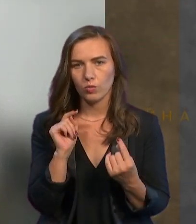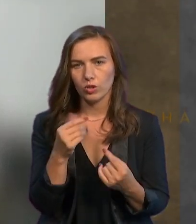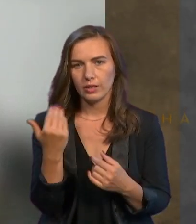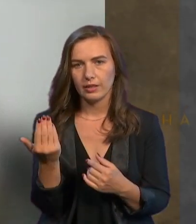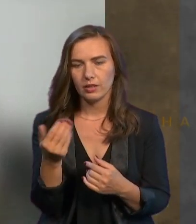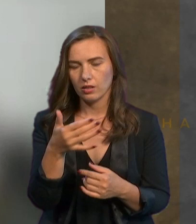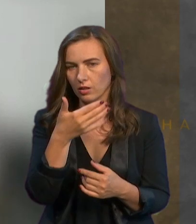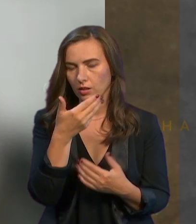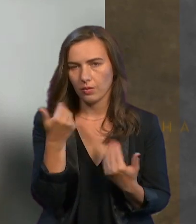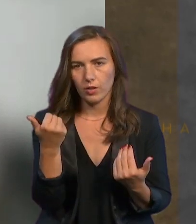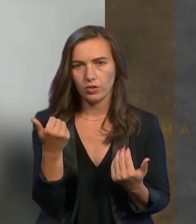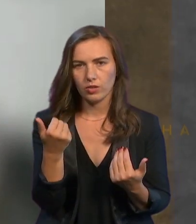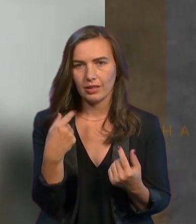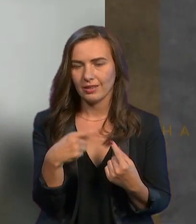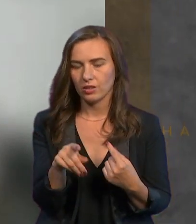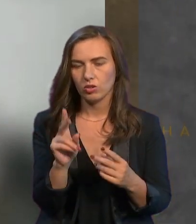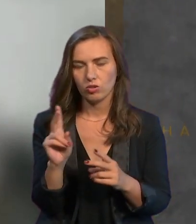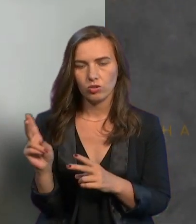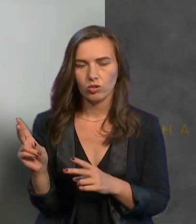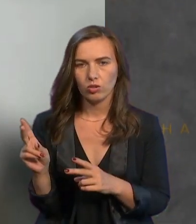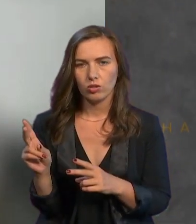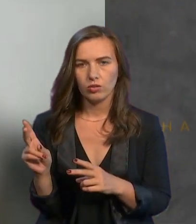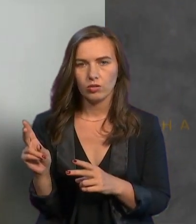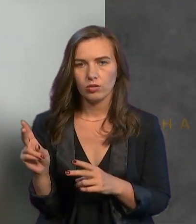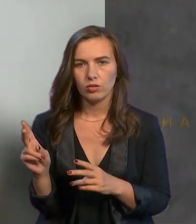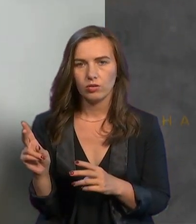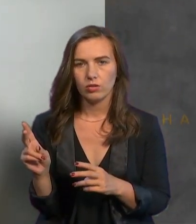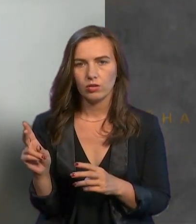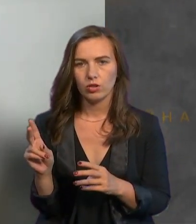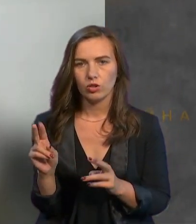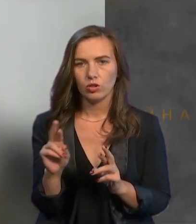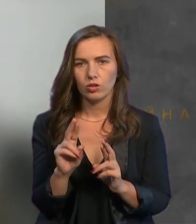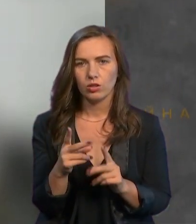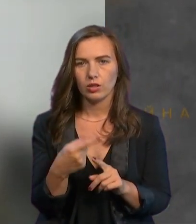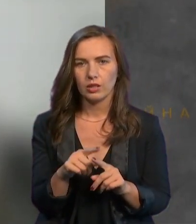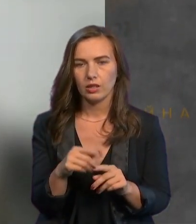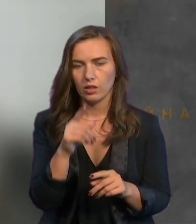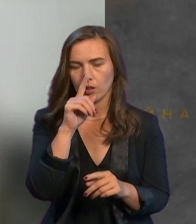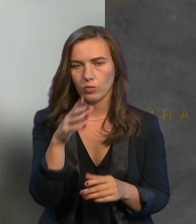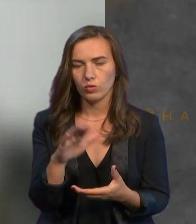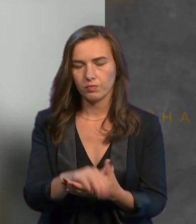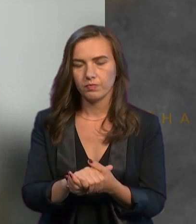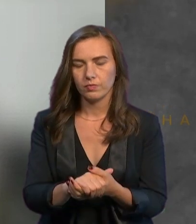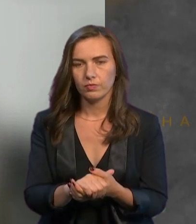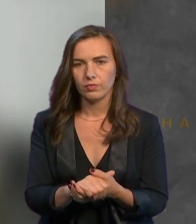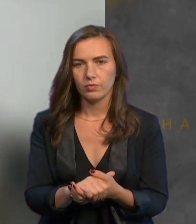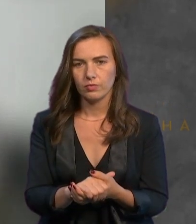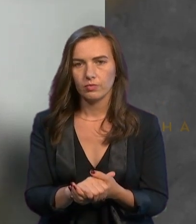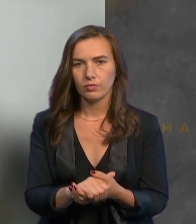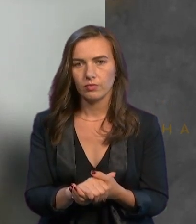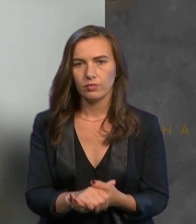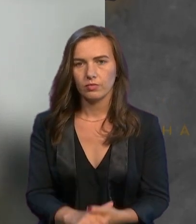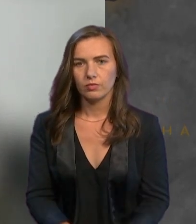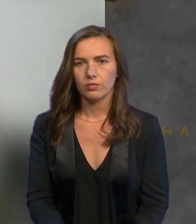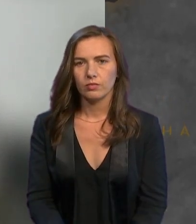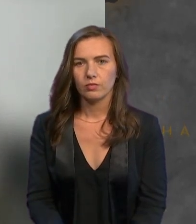не маючи різниці хто і як, тобто я не буду тиснути руки.